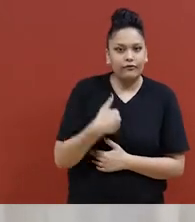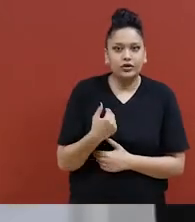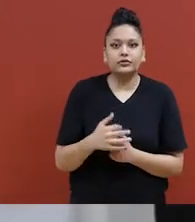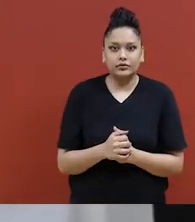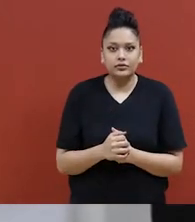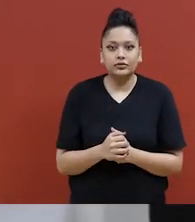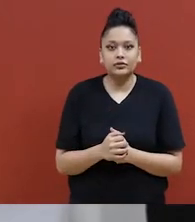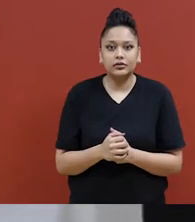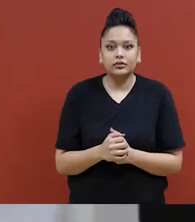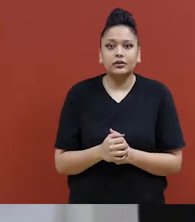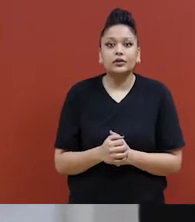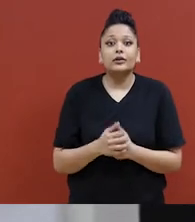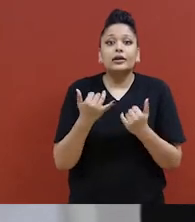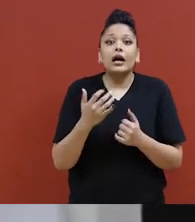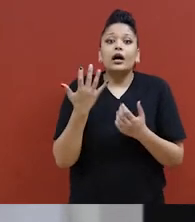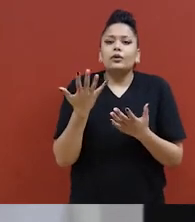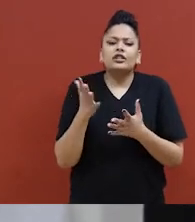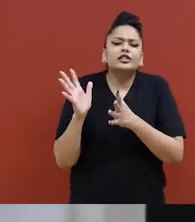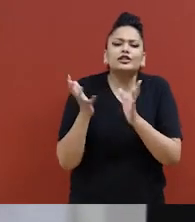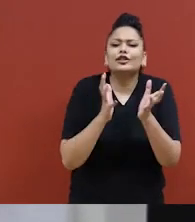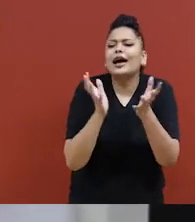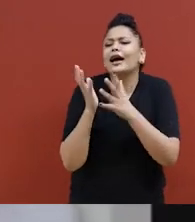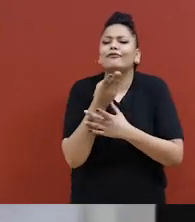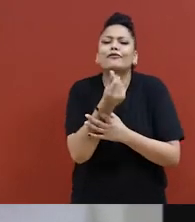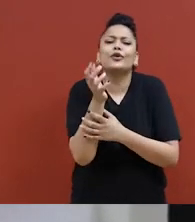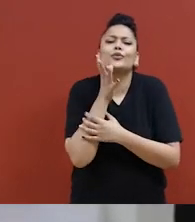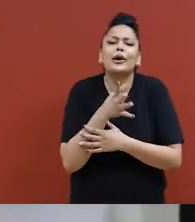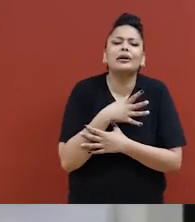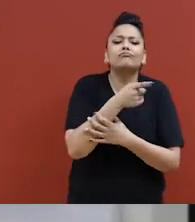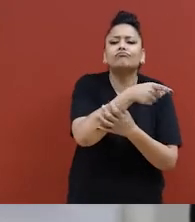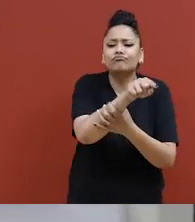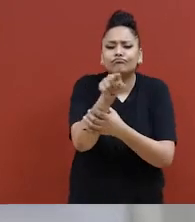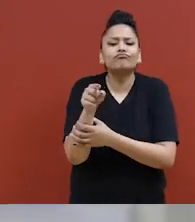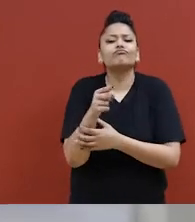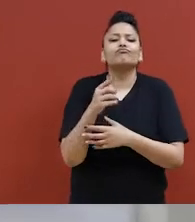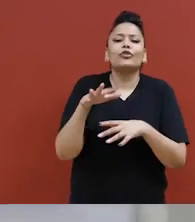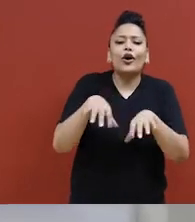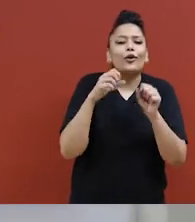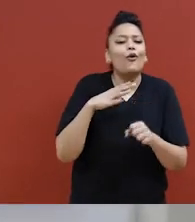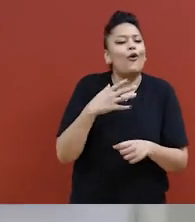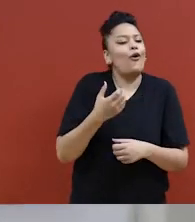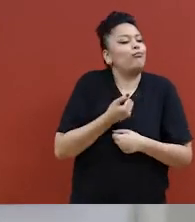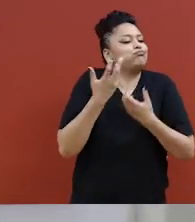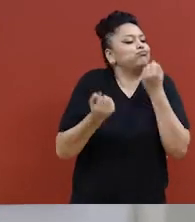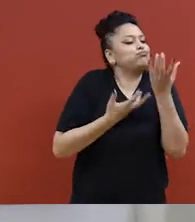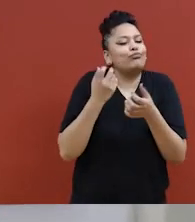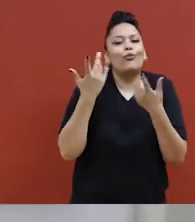On va donc parler un peu avec certaines des femmes qui ont participé au cours d'autodéfense pour femmes Wendo.